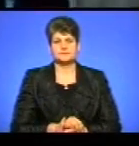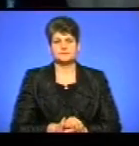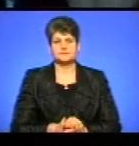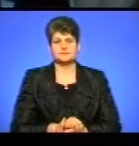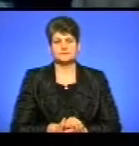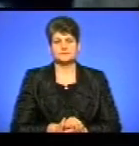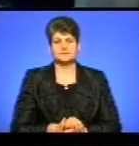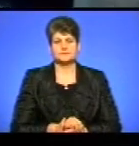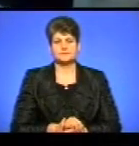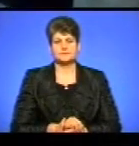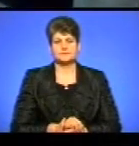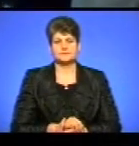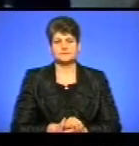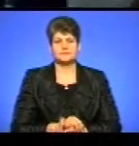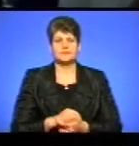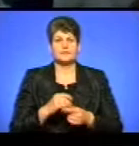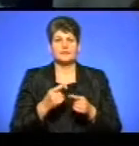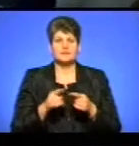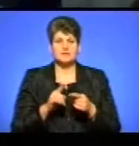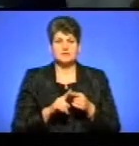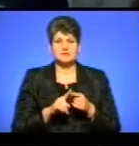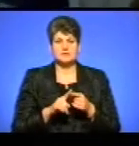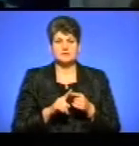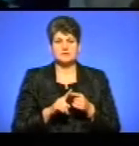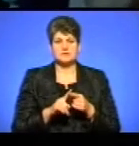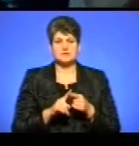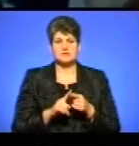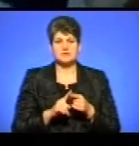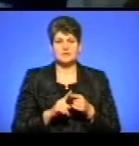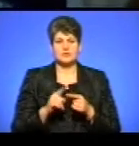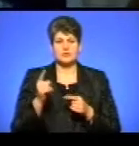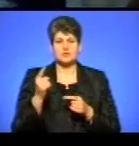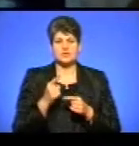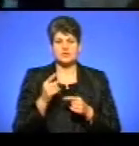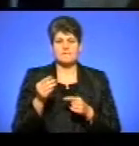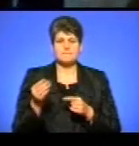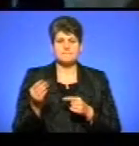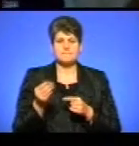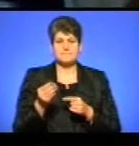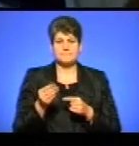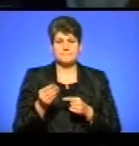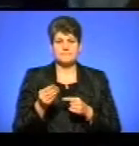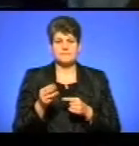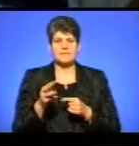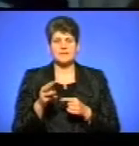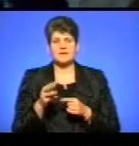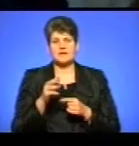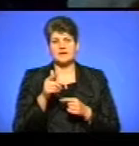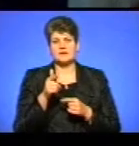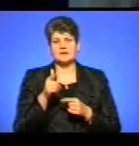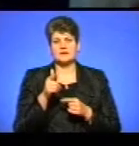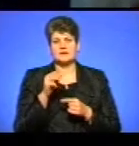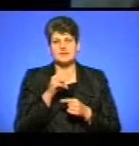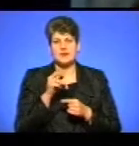Бір'єн Морт в рушечках, і очі на піску. Її Тамара Гварциделі співала.